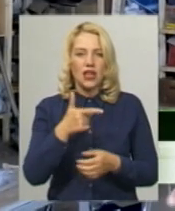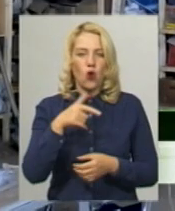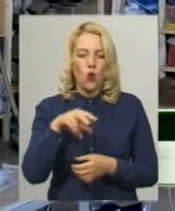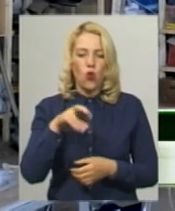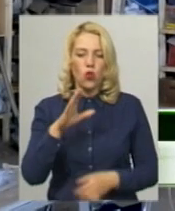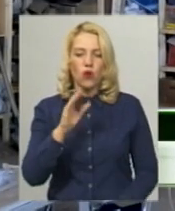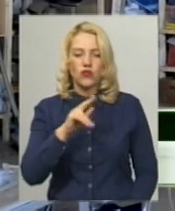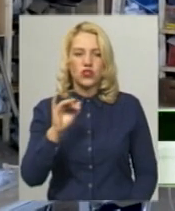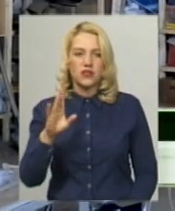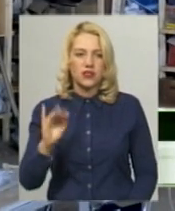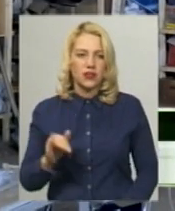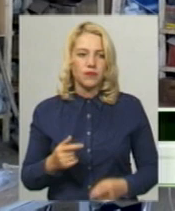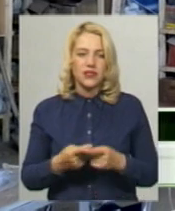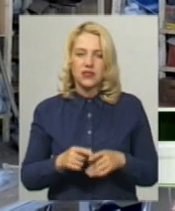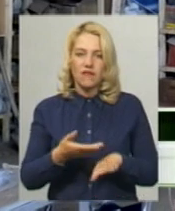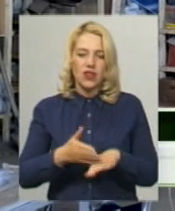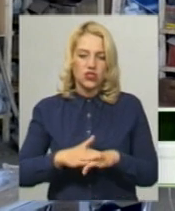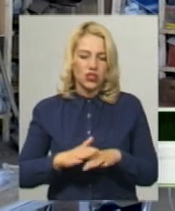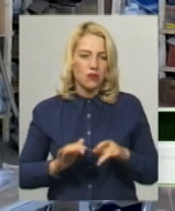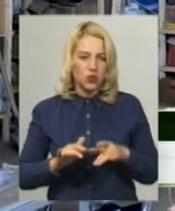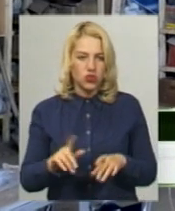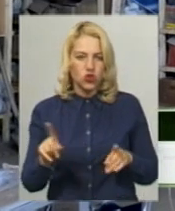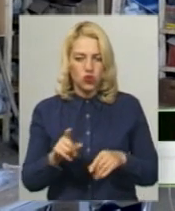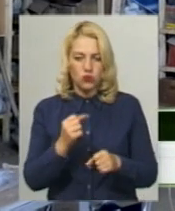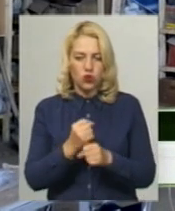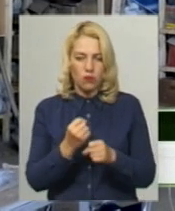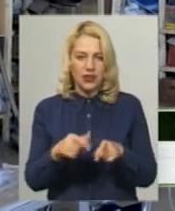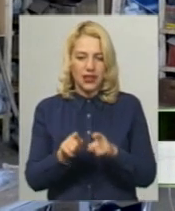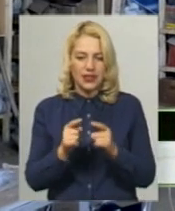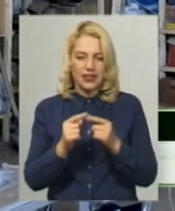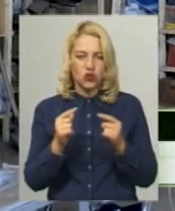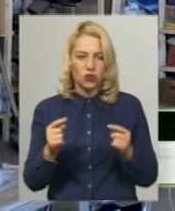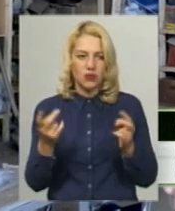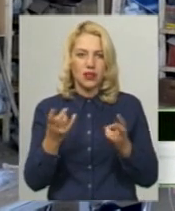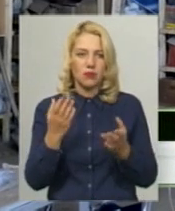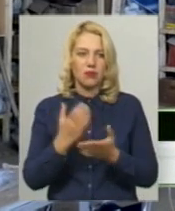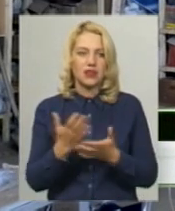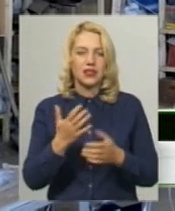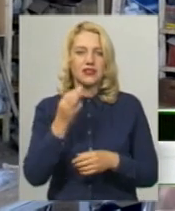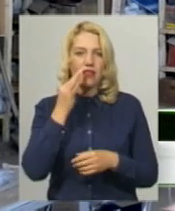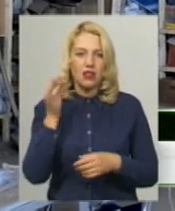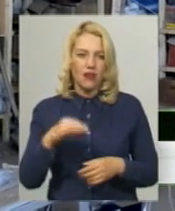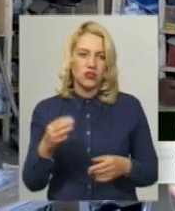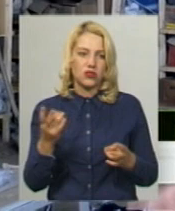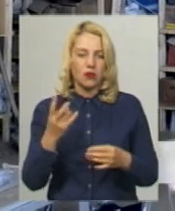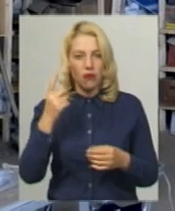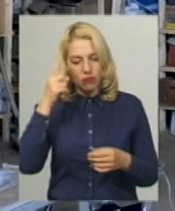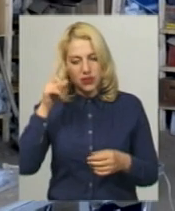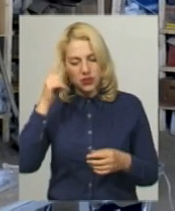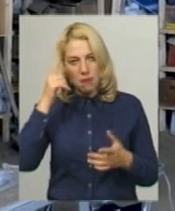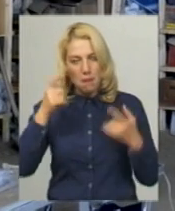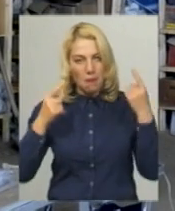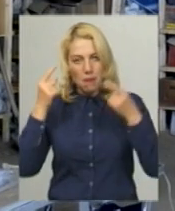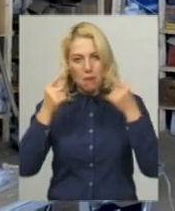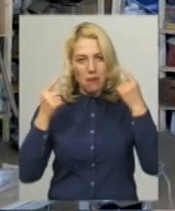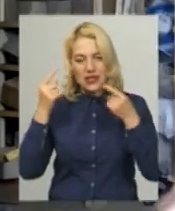мисленєвий процес, тобто для того, щоб виробити певний інструмент, потрібно дійсно мати якісь навички, потрібно вміти мислити, потрібно вміти